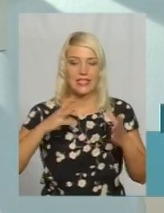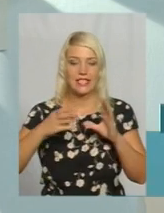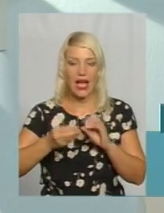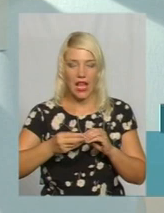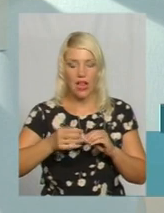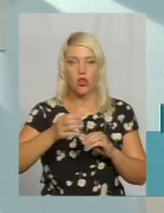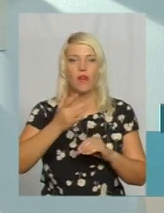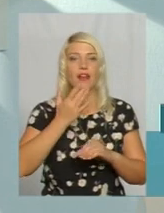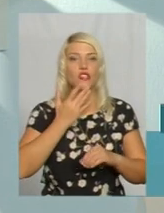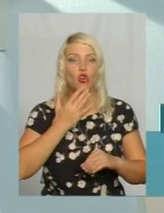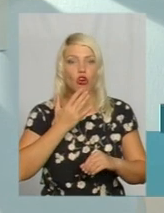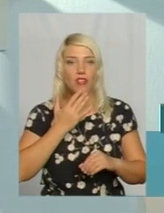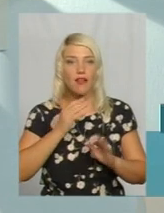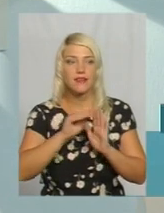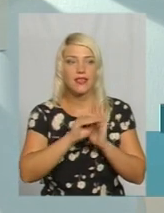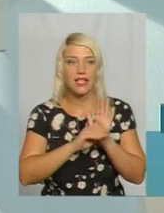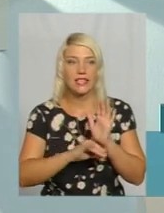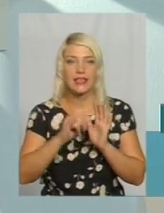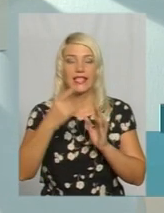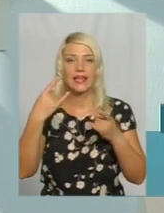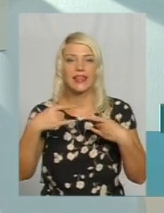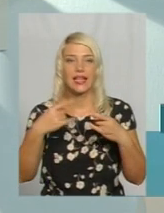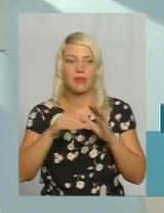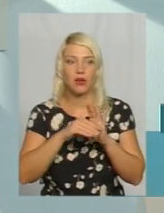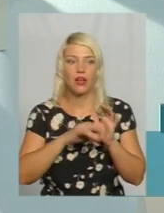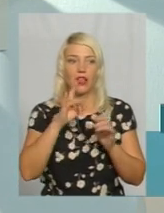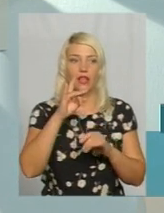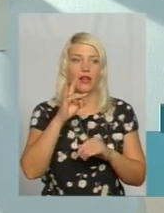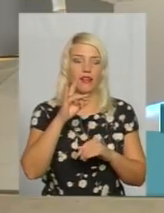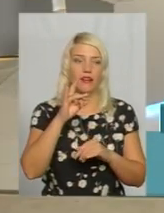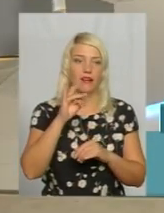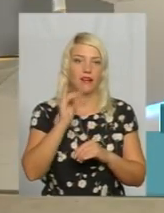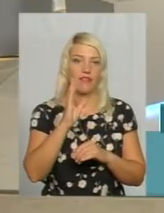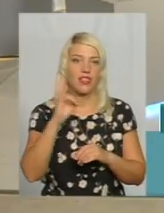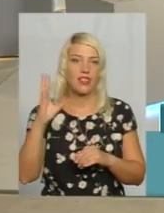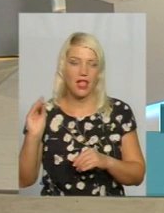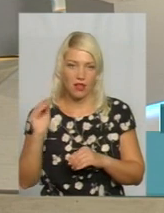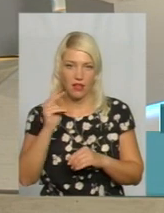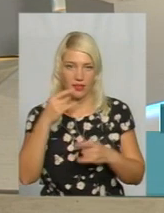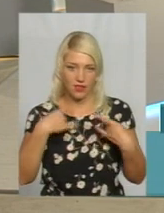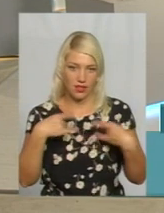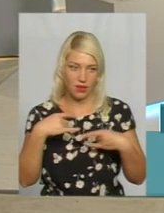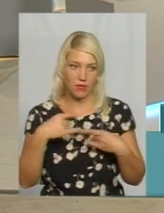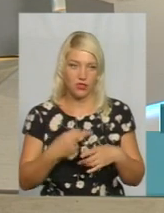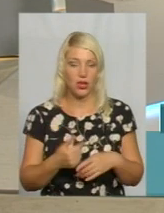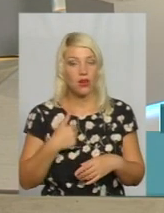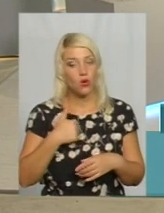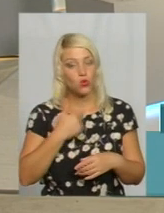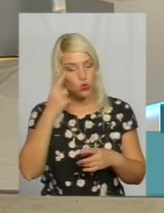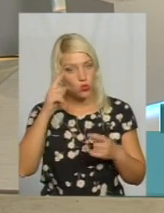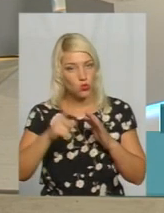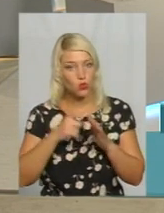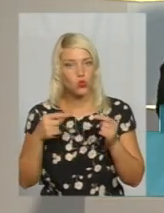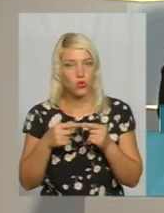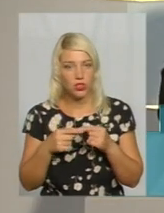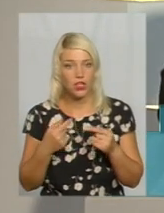цифрі і телепрограми Рівненського телебачення. Поки так. От тут уточню, ви говорили про те, що якщо